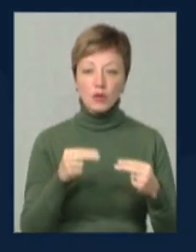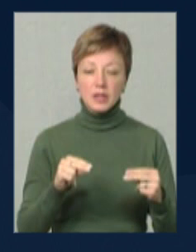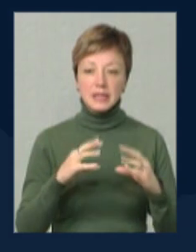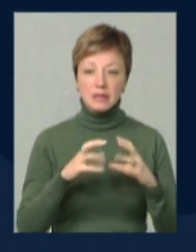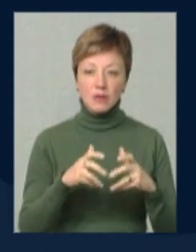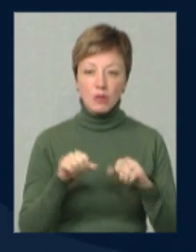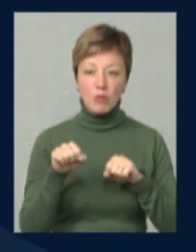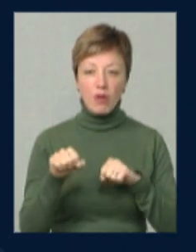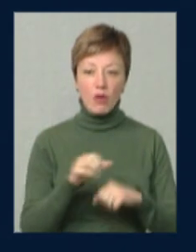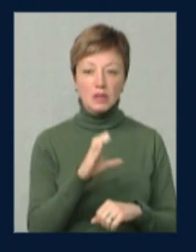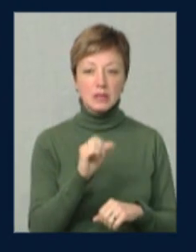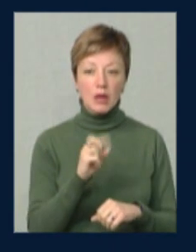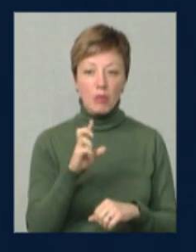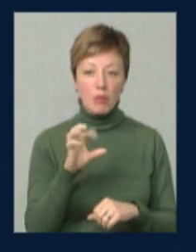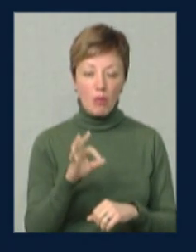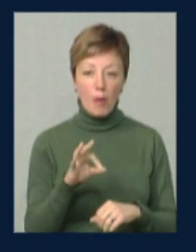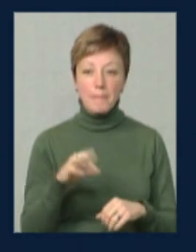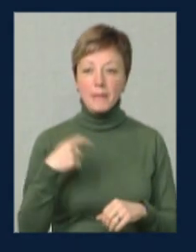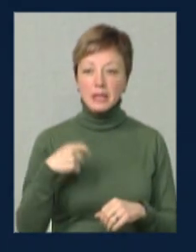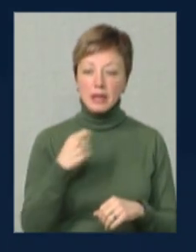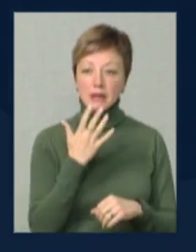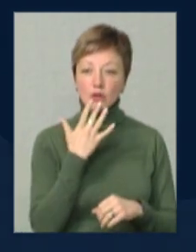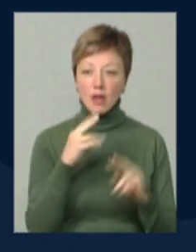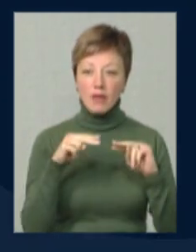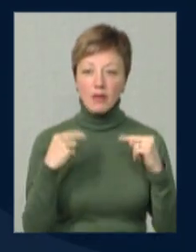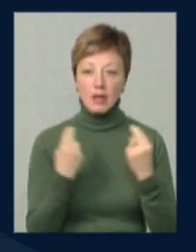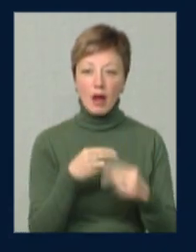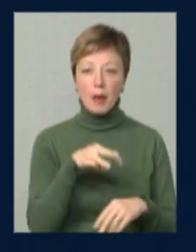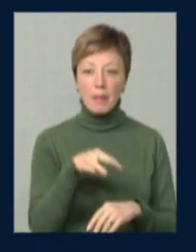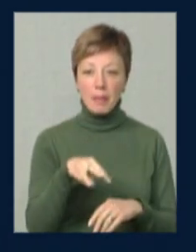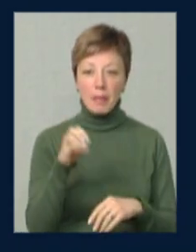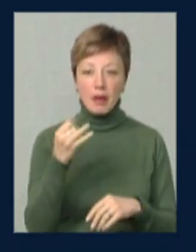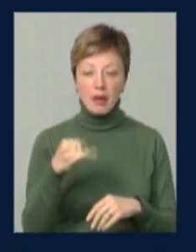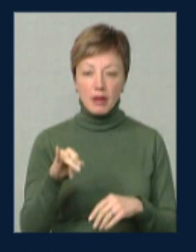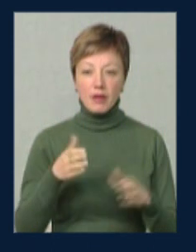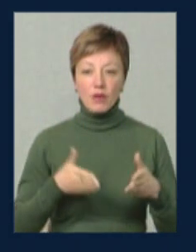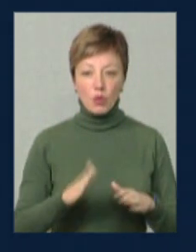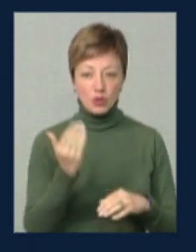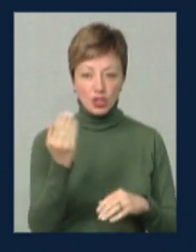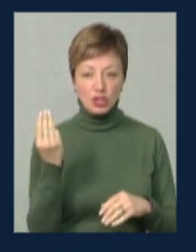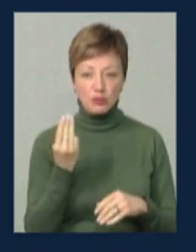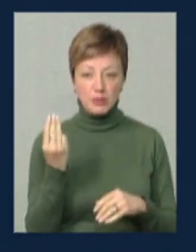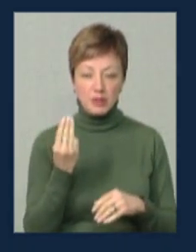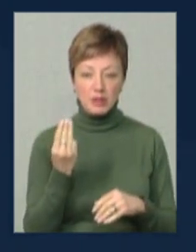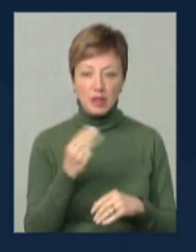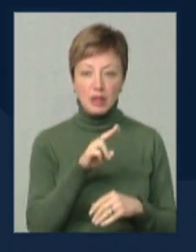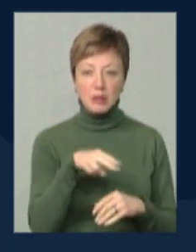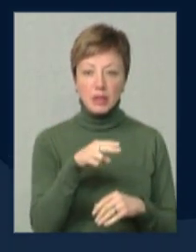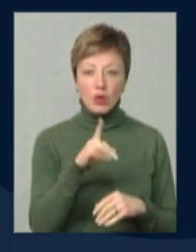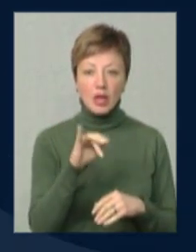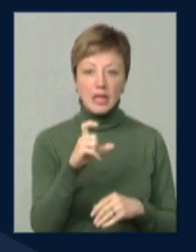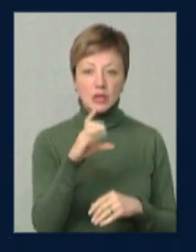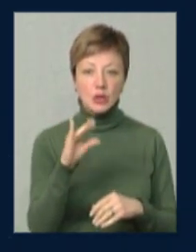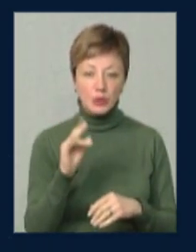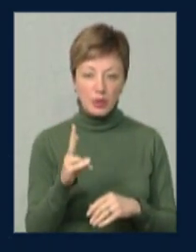бойового самбо, почесного президента Національної федерації ММА, громадського діяча і уродженця Шепатівки Дмитра Хрестюка. Зацитую